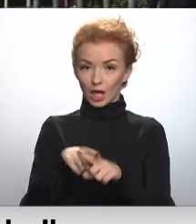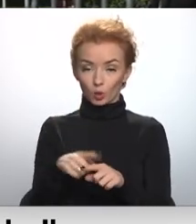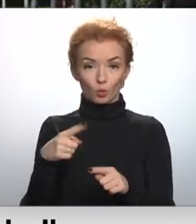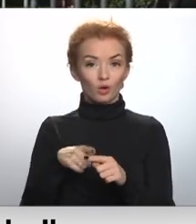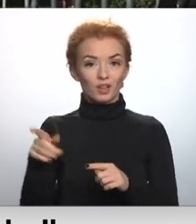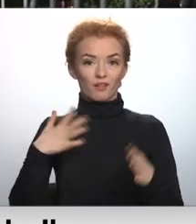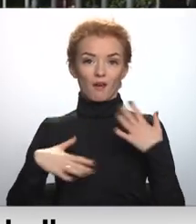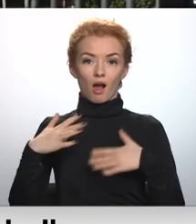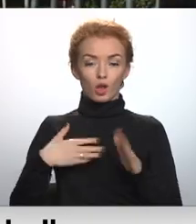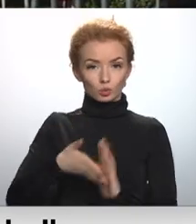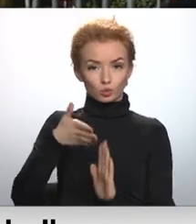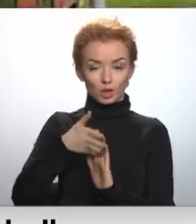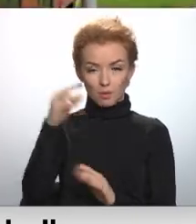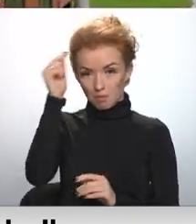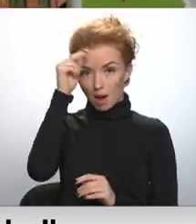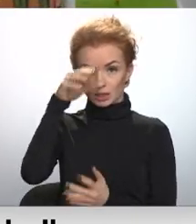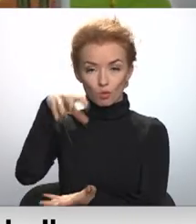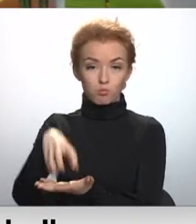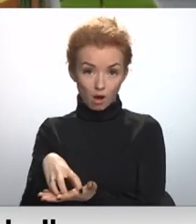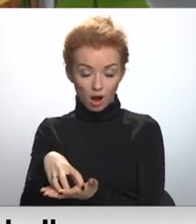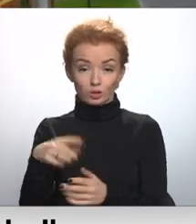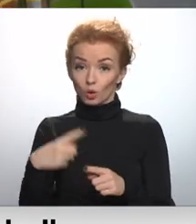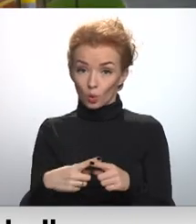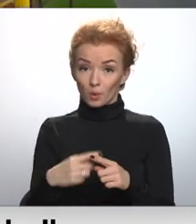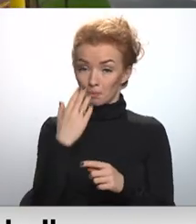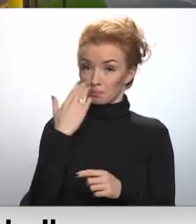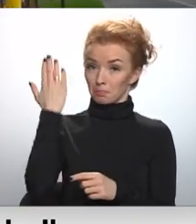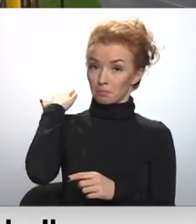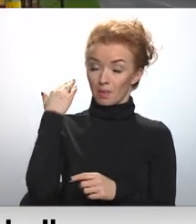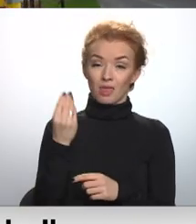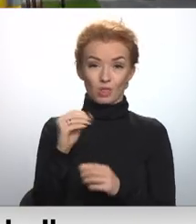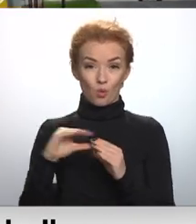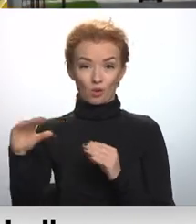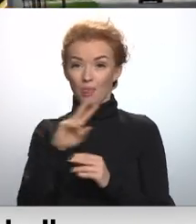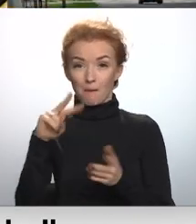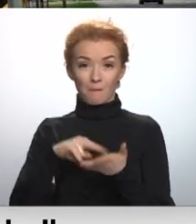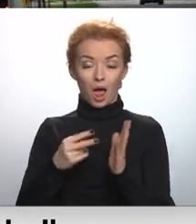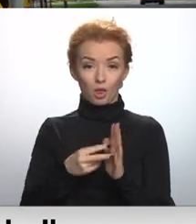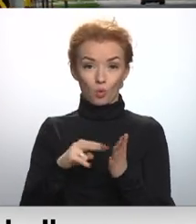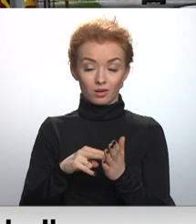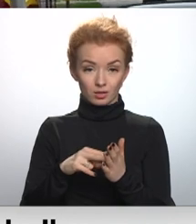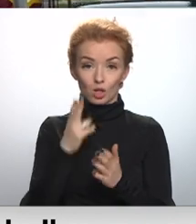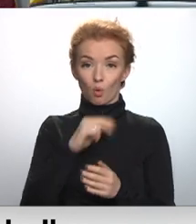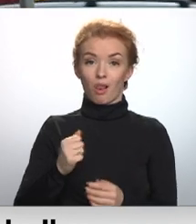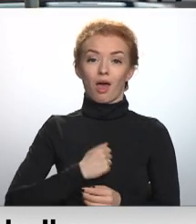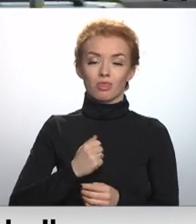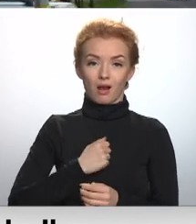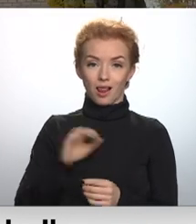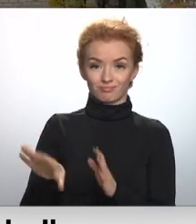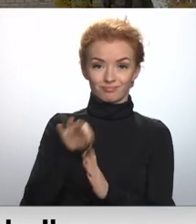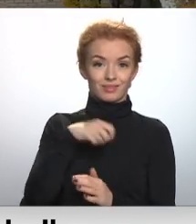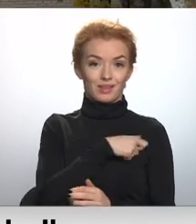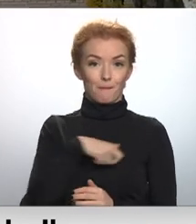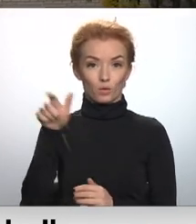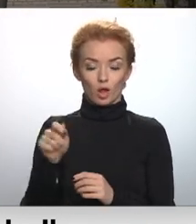vēlas uzlabot mācību bāzi višķos. Jāatzīmē, ka pēr no līdzakļiem neparedzētajiem gadījumiem no Latgales ievēlētie deputāti